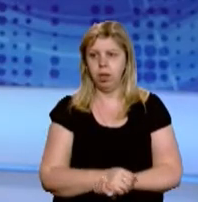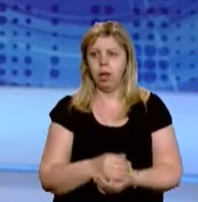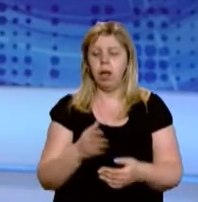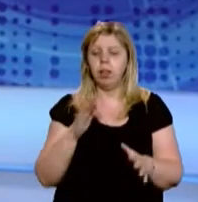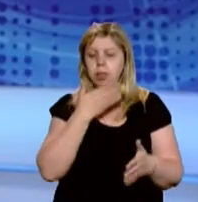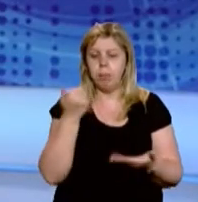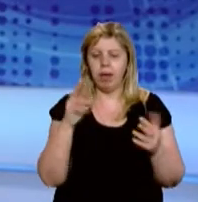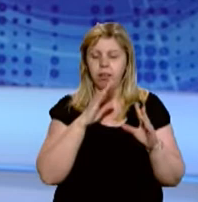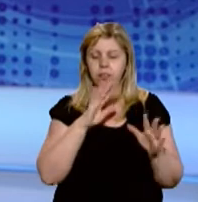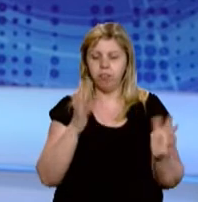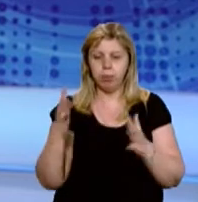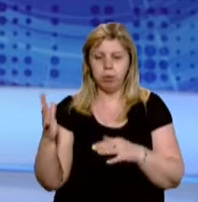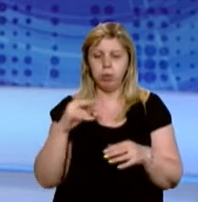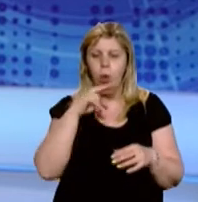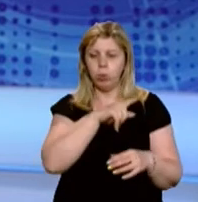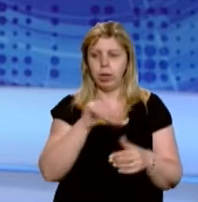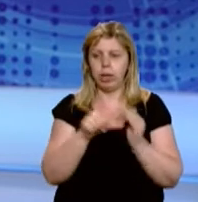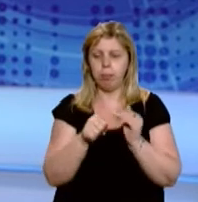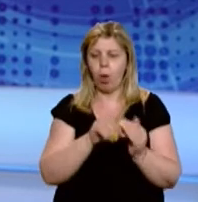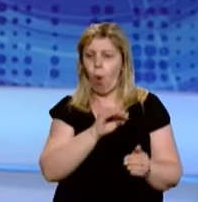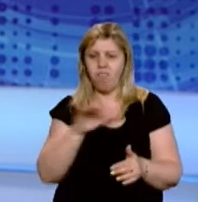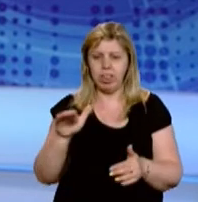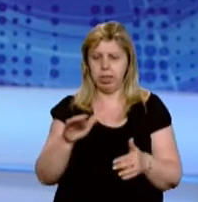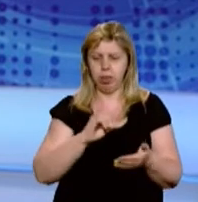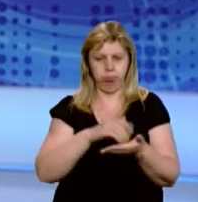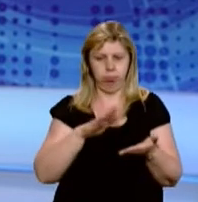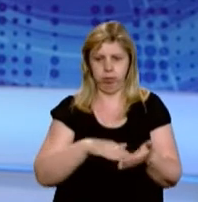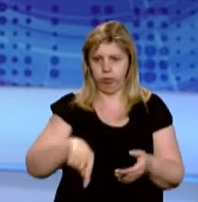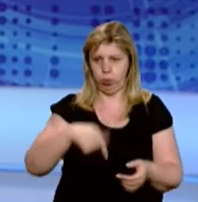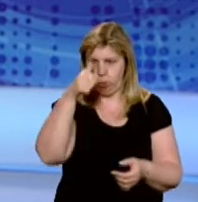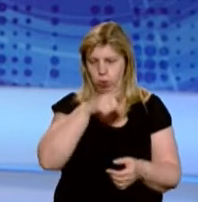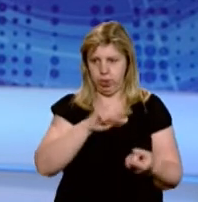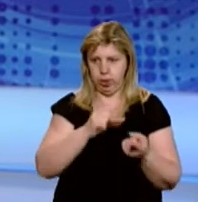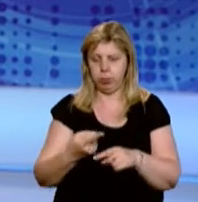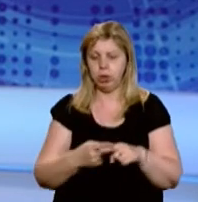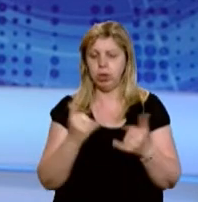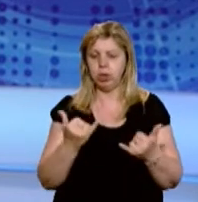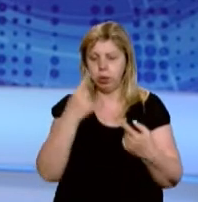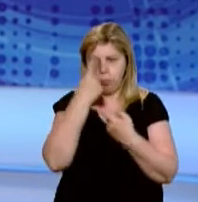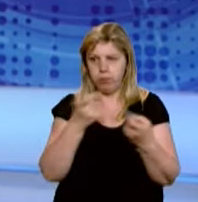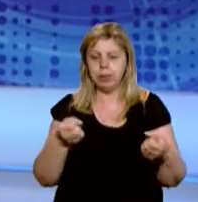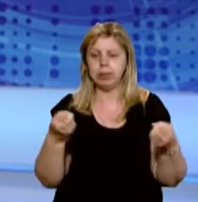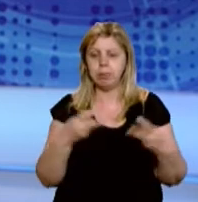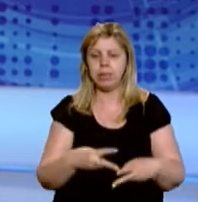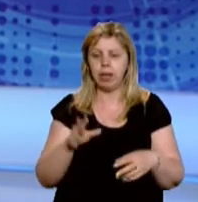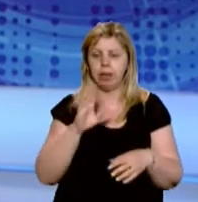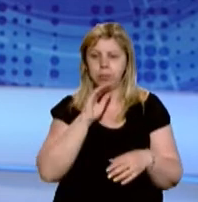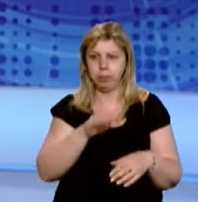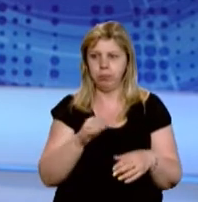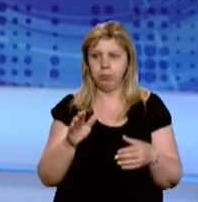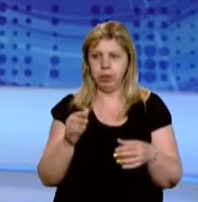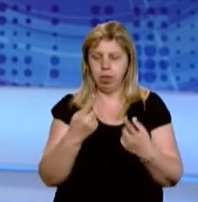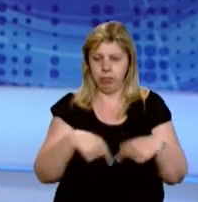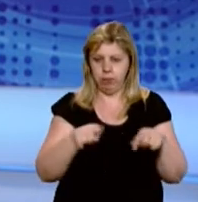Жодного випадку отруєння грибами офіційно не зареєстрували цьогоріч на Закарпатті. Про це нині повідомила спеціалістка відділу безпеки